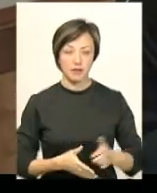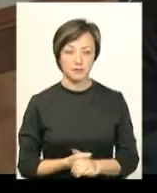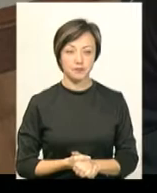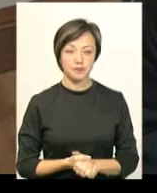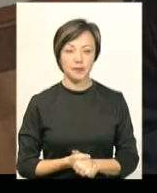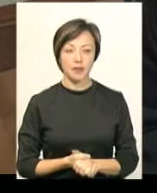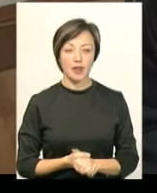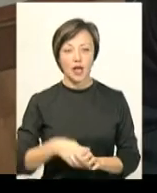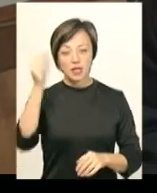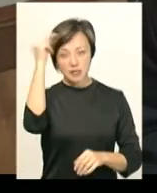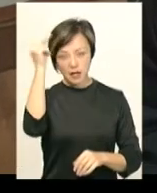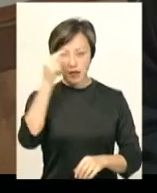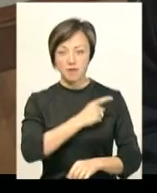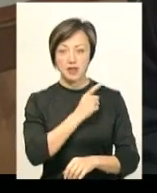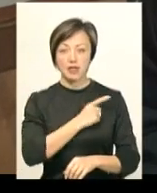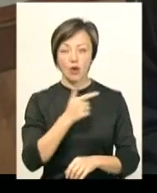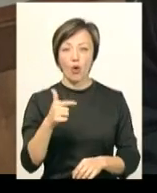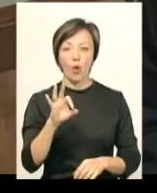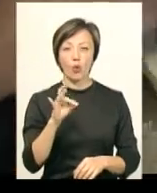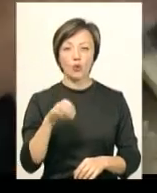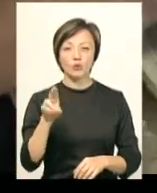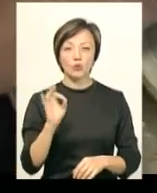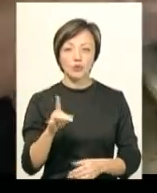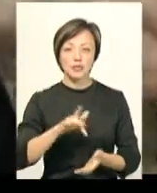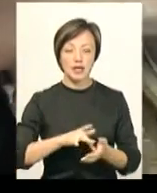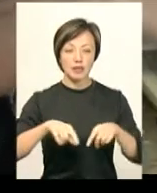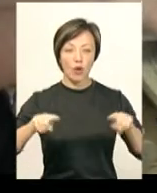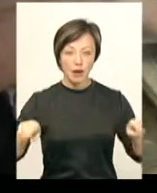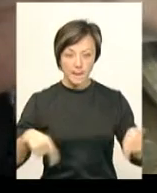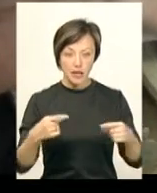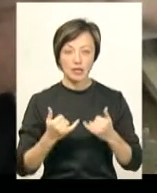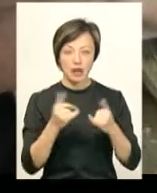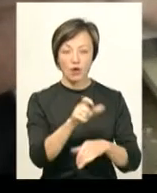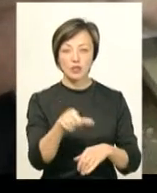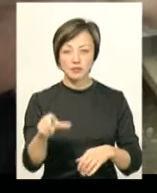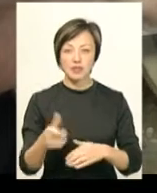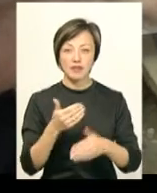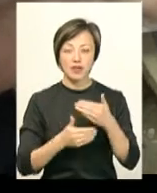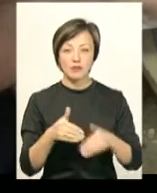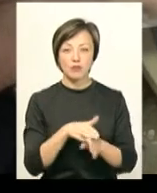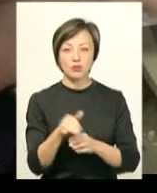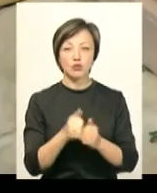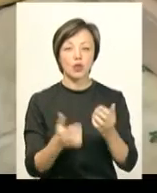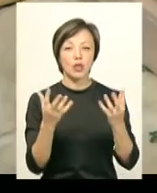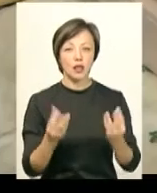Заняття в гончарній майстерні Городуцького районного центру комплексної реабілітації для осіб з інвалідністю відбуваються щодня. Як працювати на